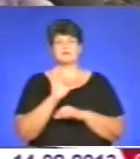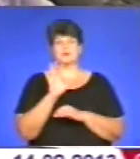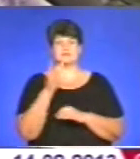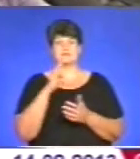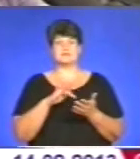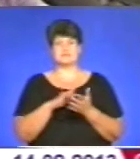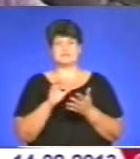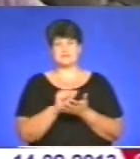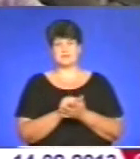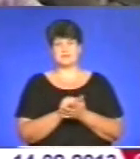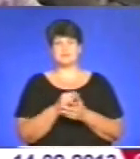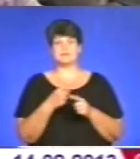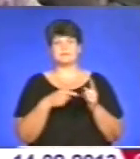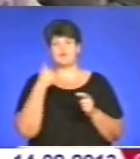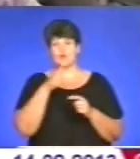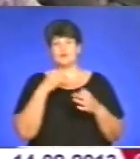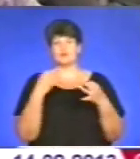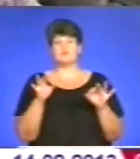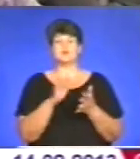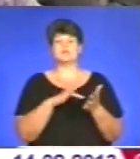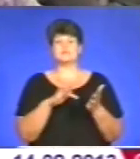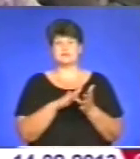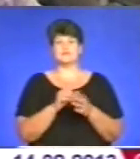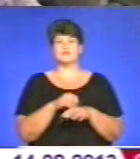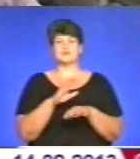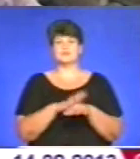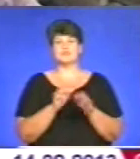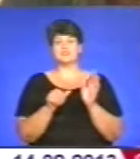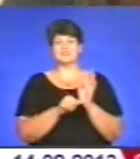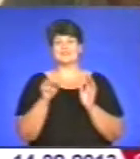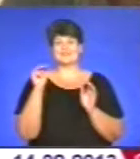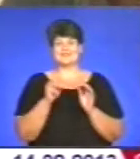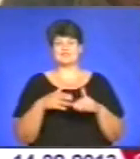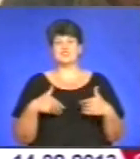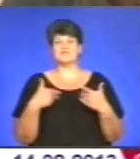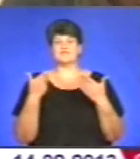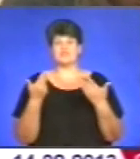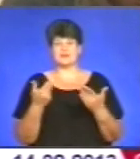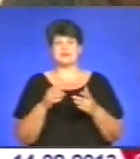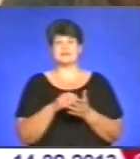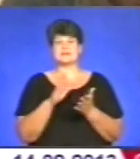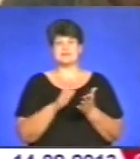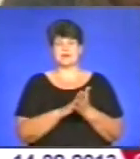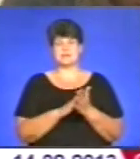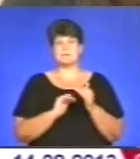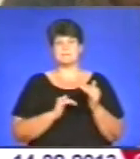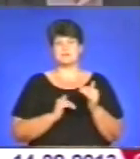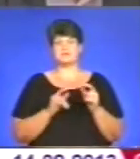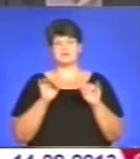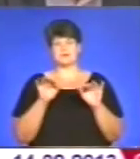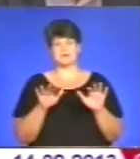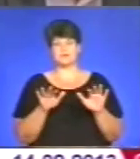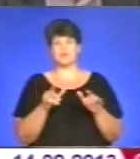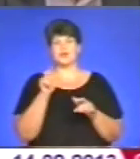За півроку у дозвільному центрі зафіксували понад 6 тисяч звернень для реєстрації підприємницької діяльності.